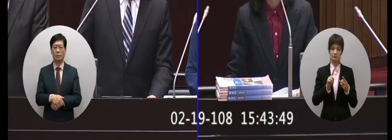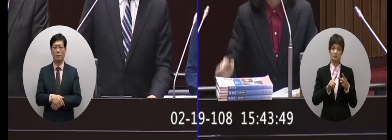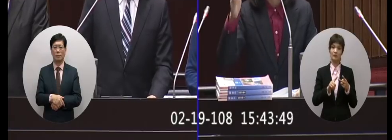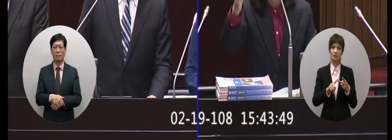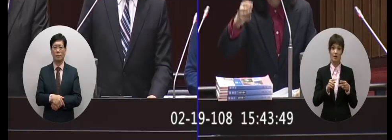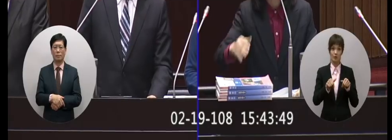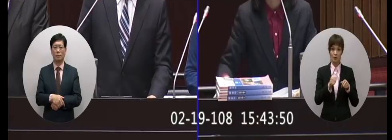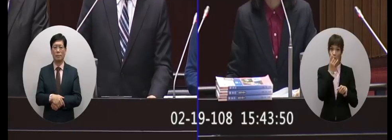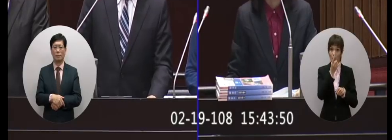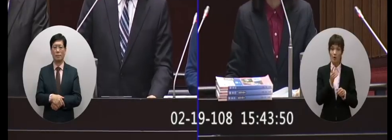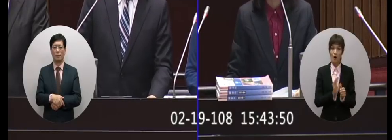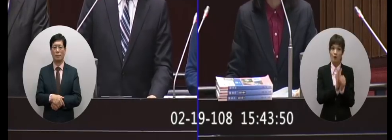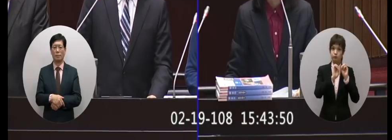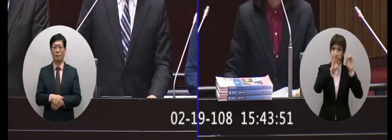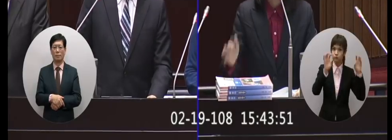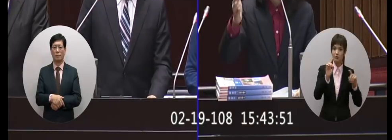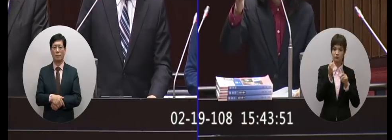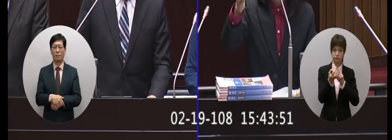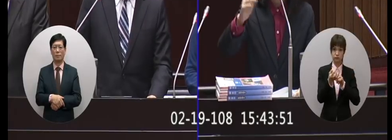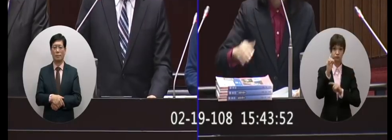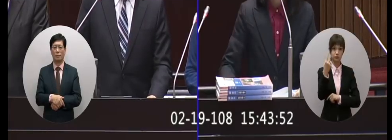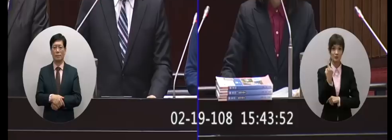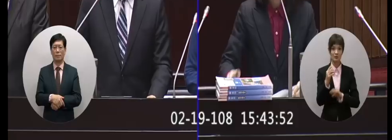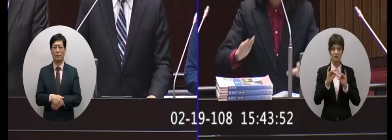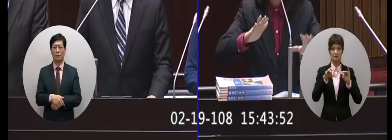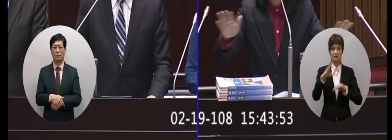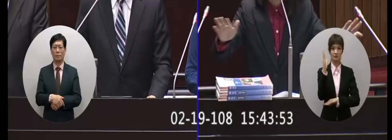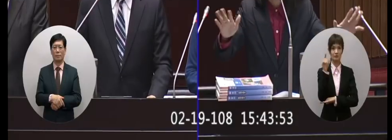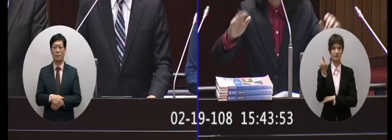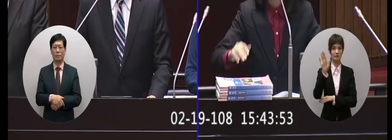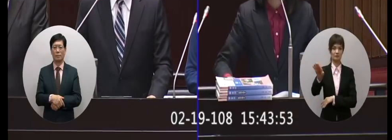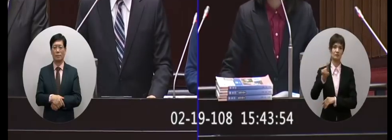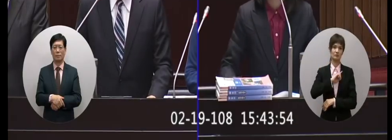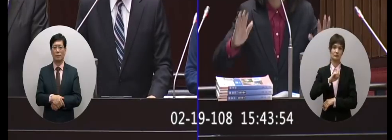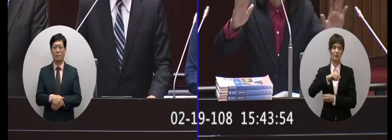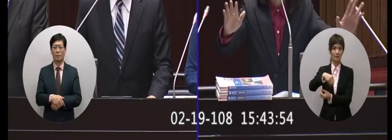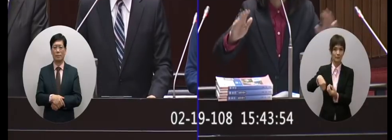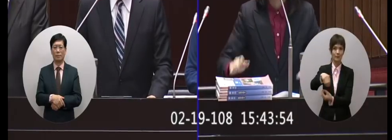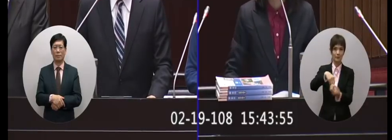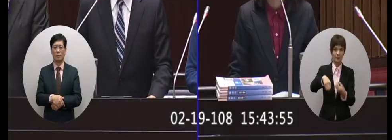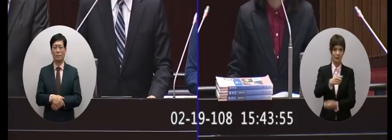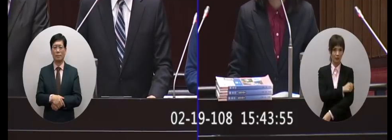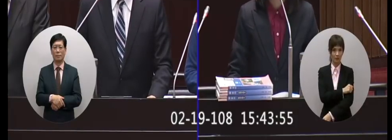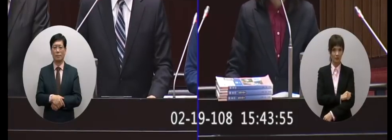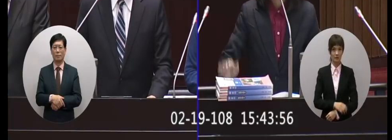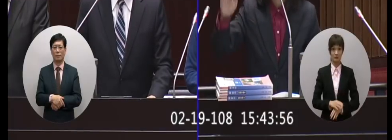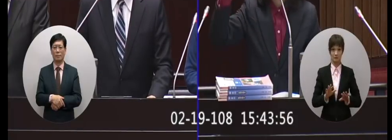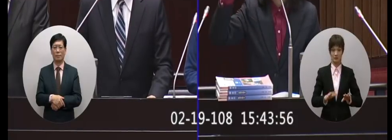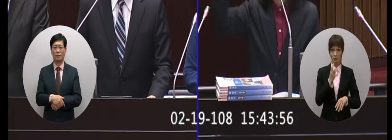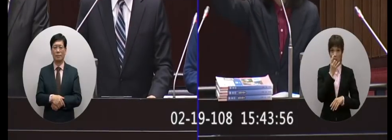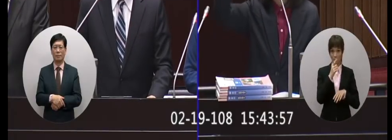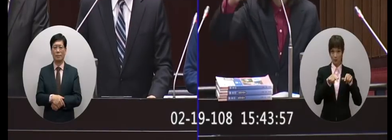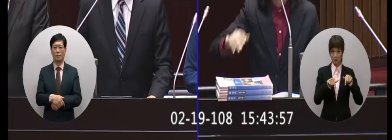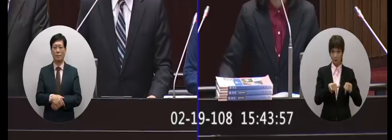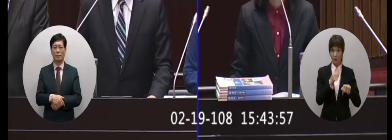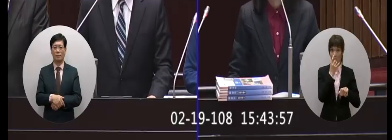從哪裡來地方政府自己來啊所以院長現在雙語在學校的推動啊叫做